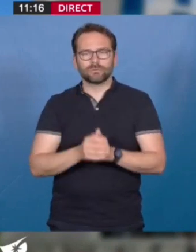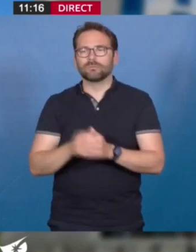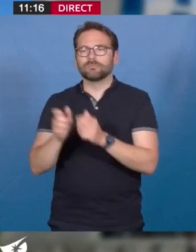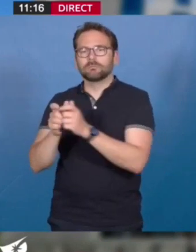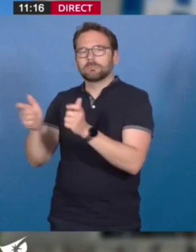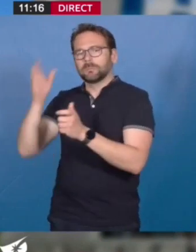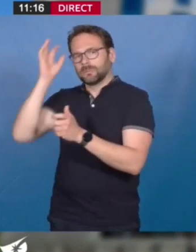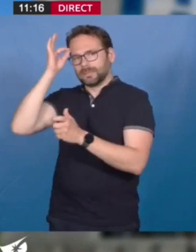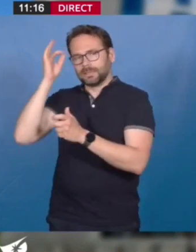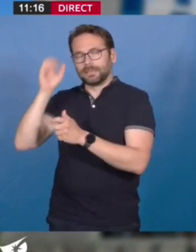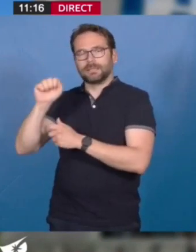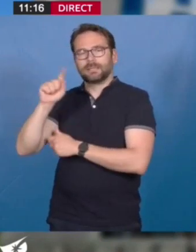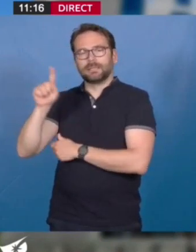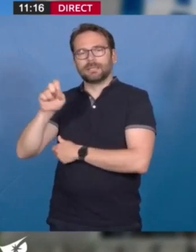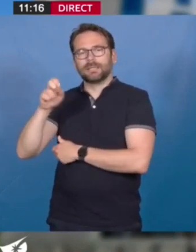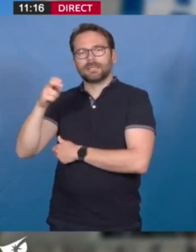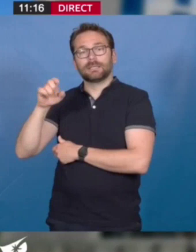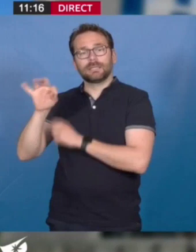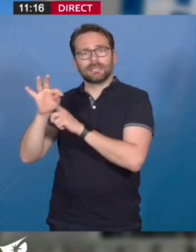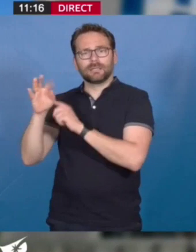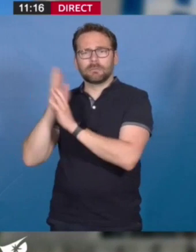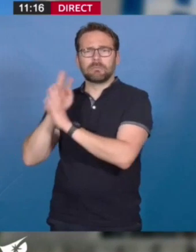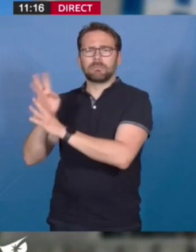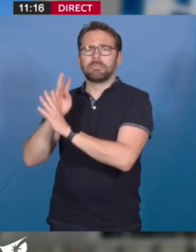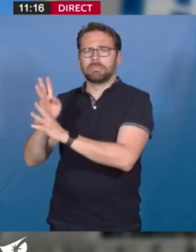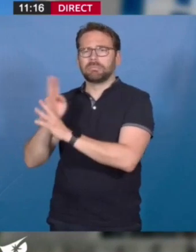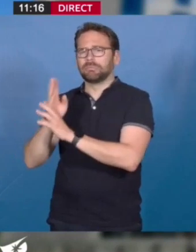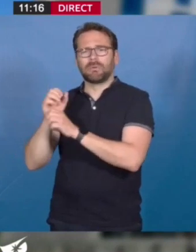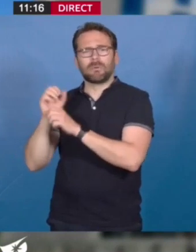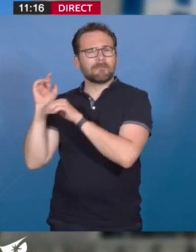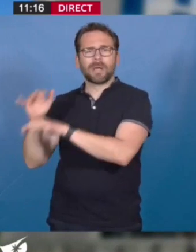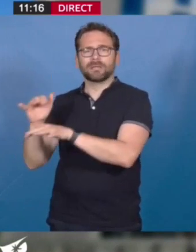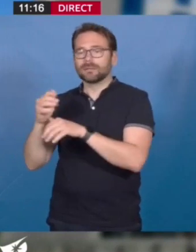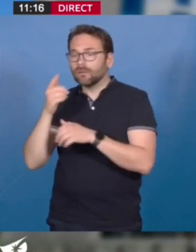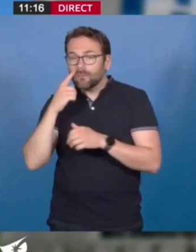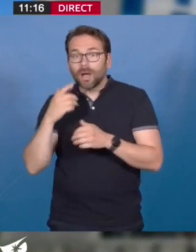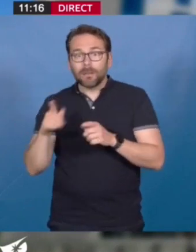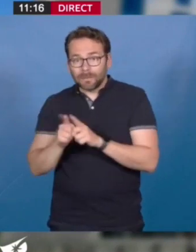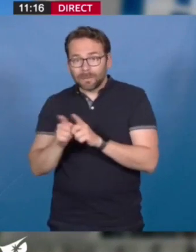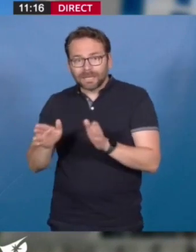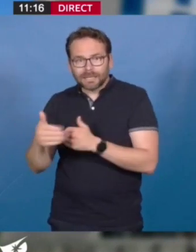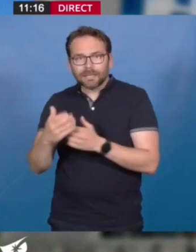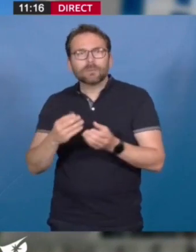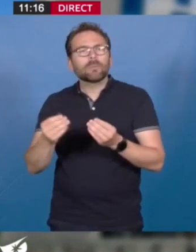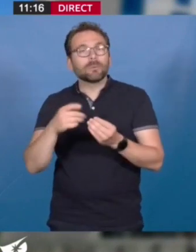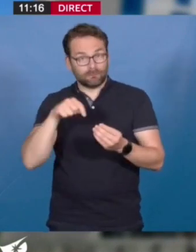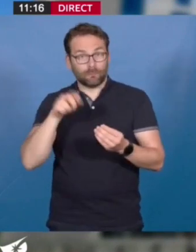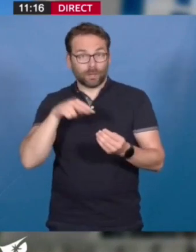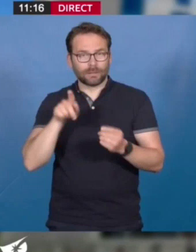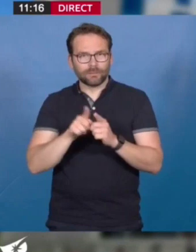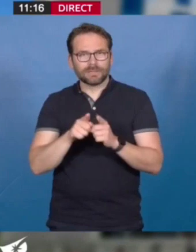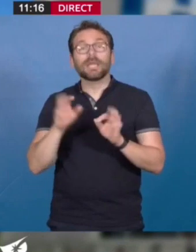d'accueillir massivement. D'ailleurs, il faut regarder la sociologie des événements des catégories populaires. Et Bertrand Affilé a raison